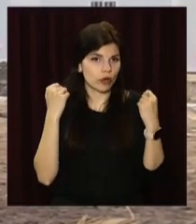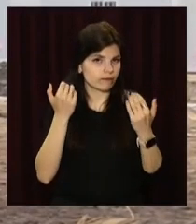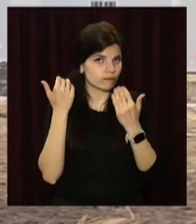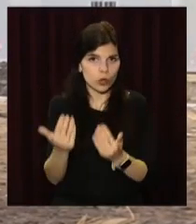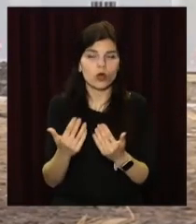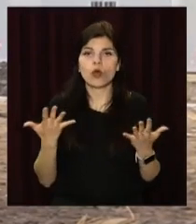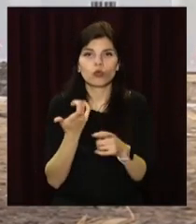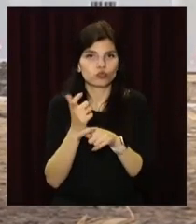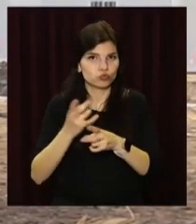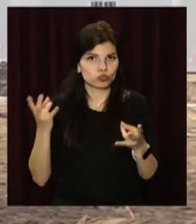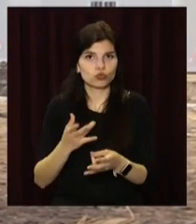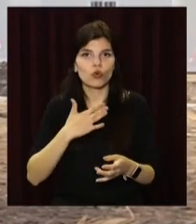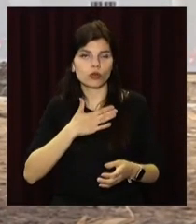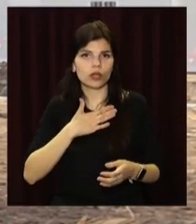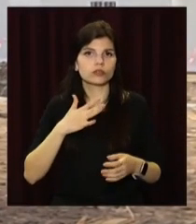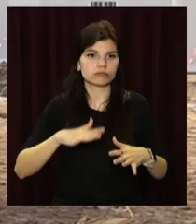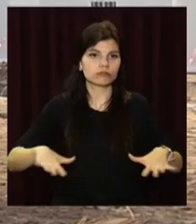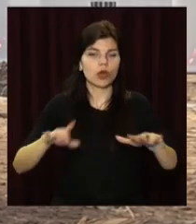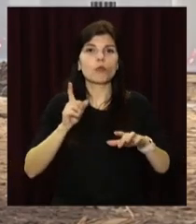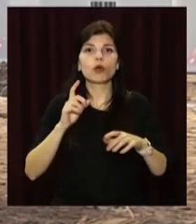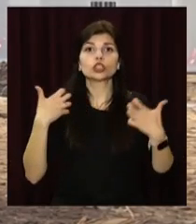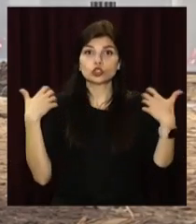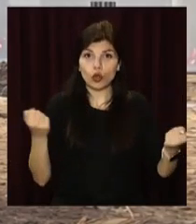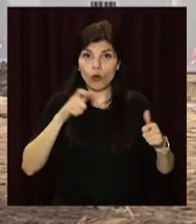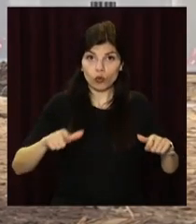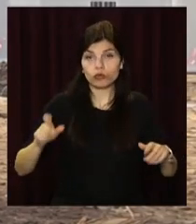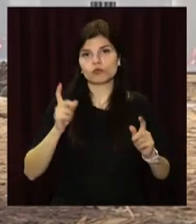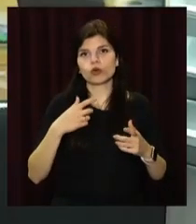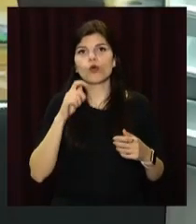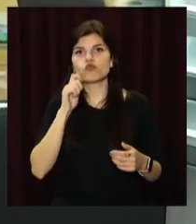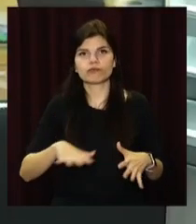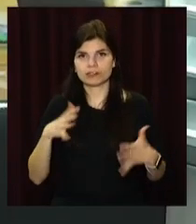який дуже необхідний для нашої країни, тому що здорова нація – це здорова країна.